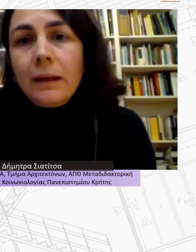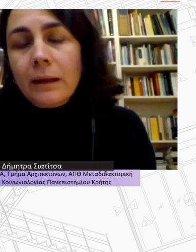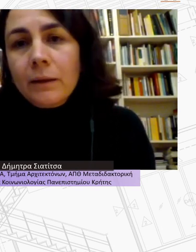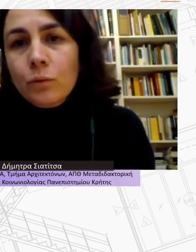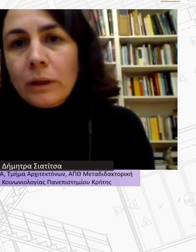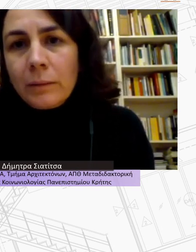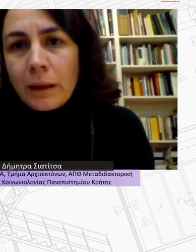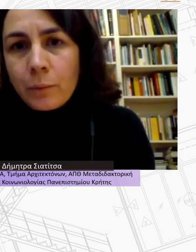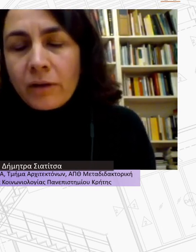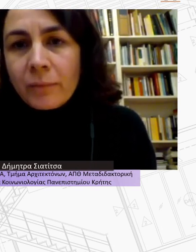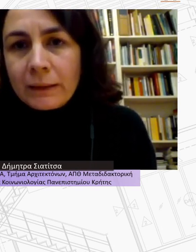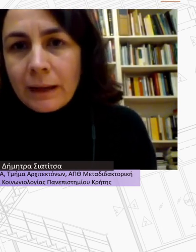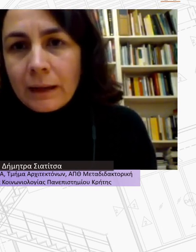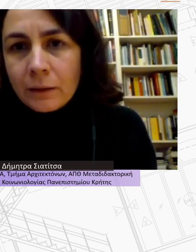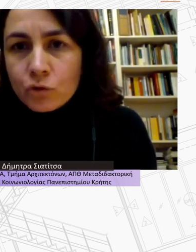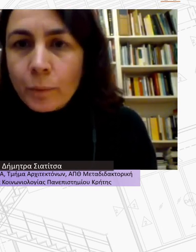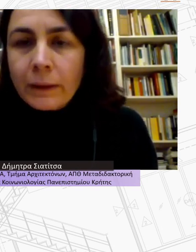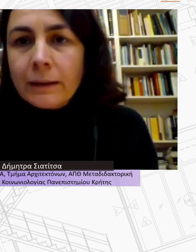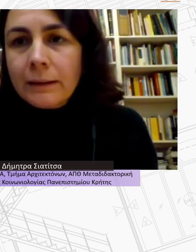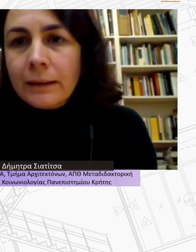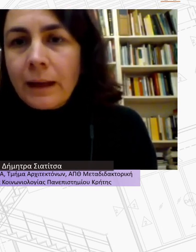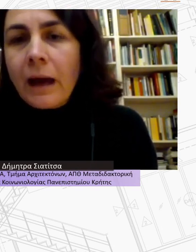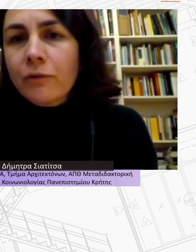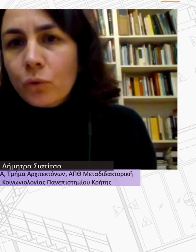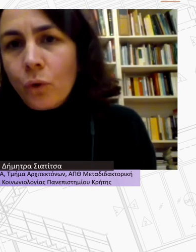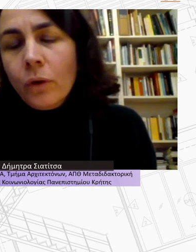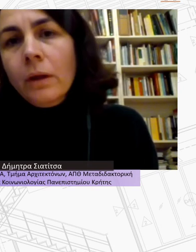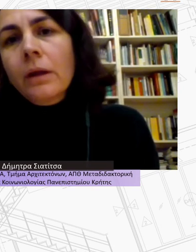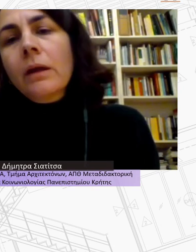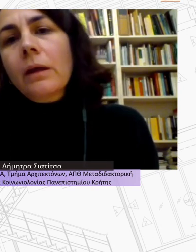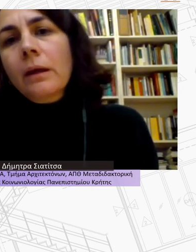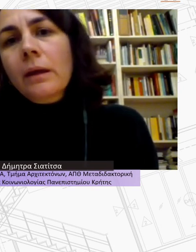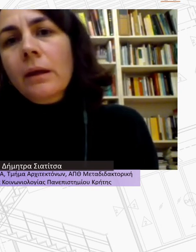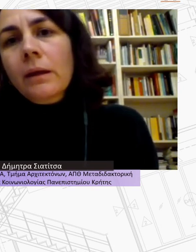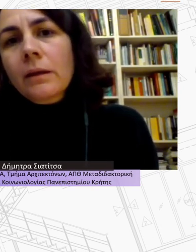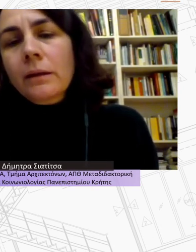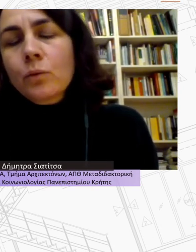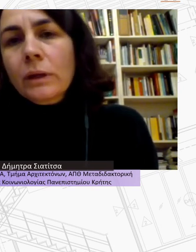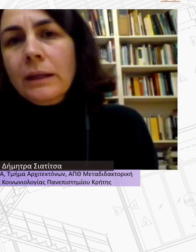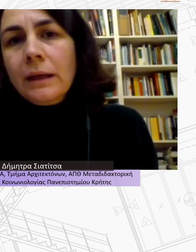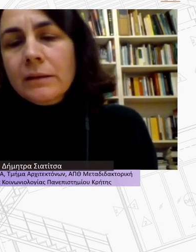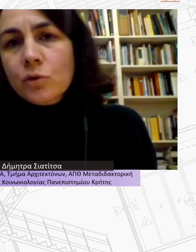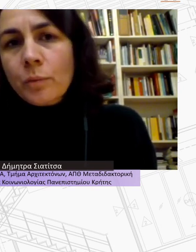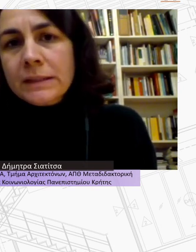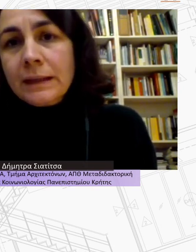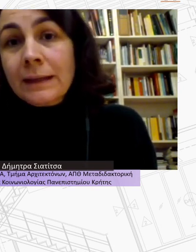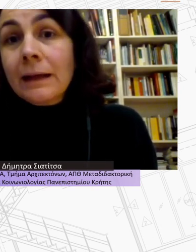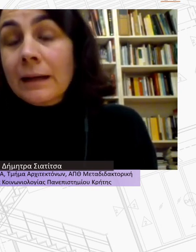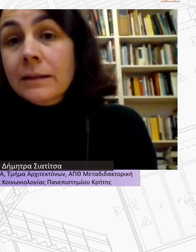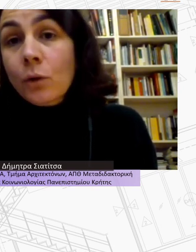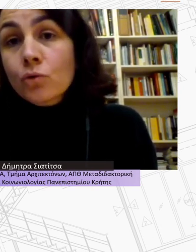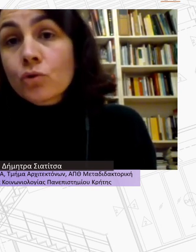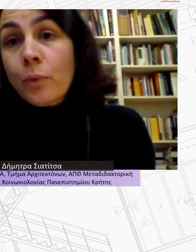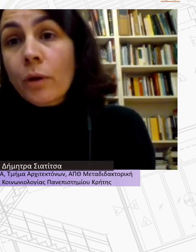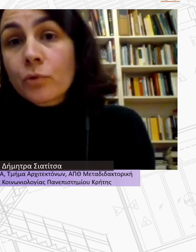δεν λειτουργεί με εμπορευματικά ή κερδοσκοπικά κριτήρια αυτό λειτουργεί εξισορροπιστικά και